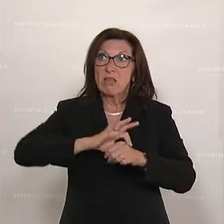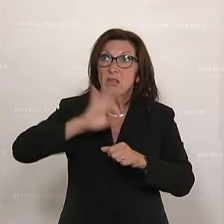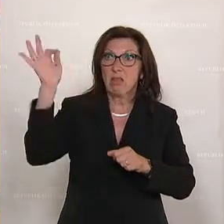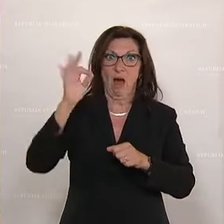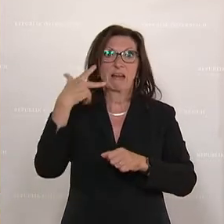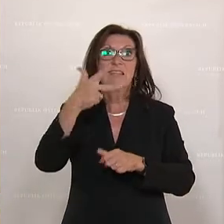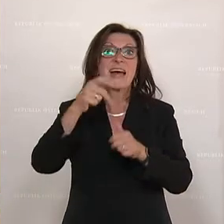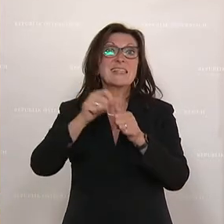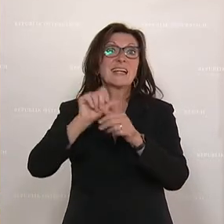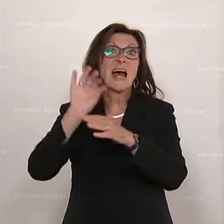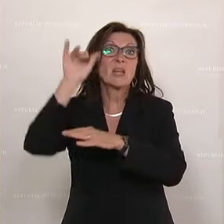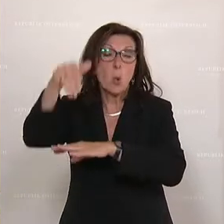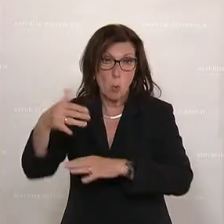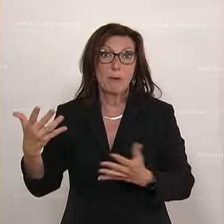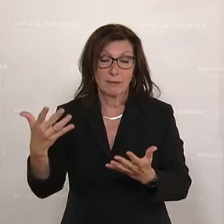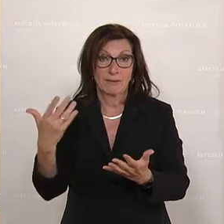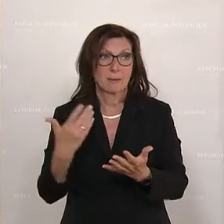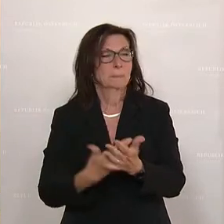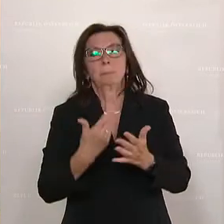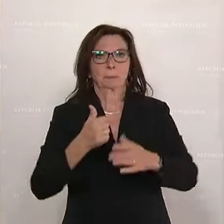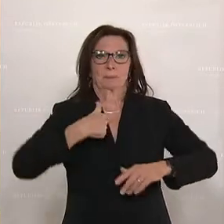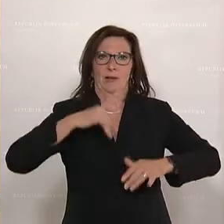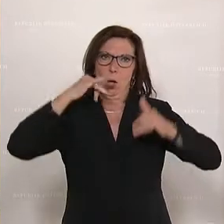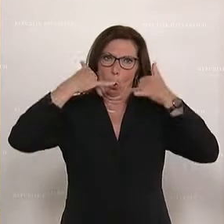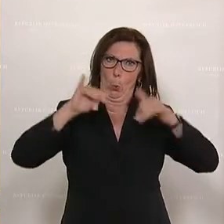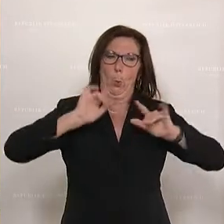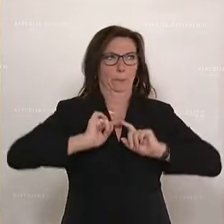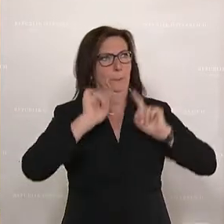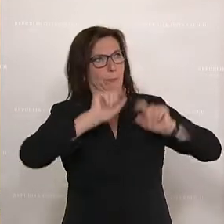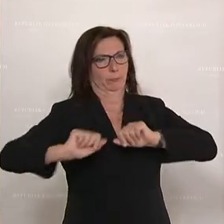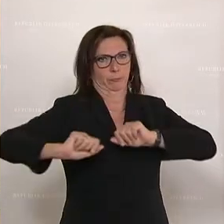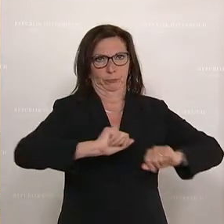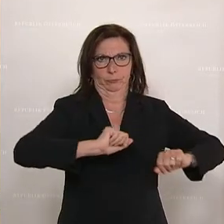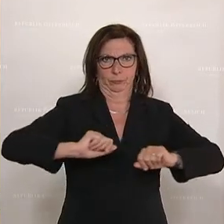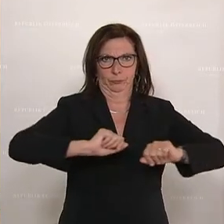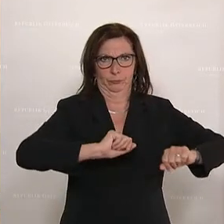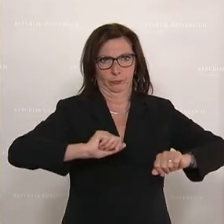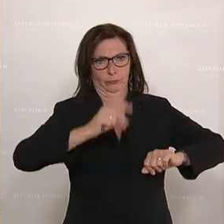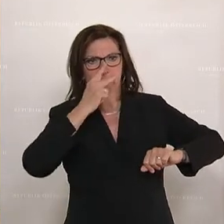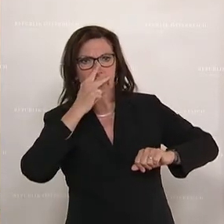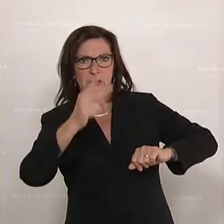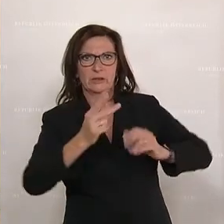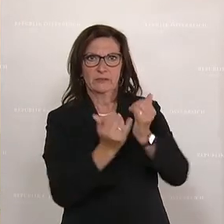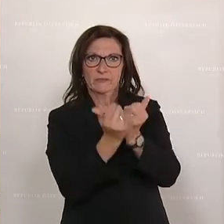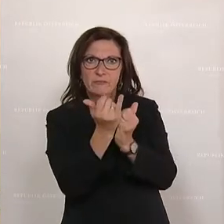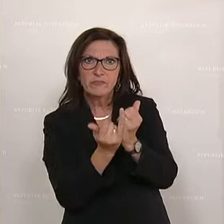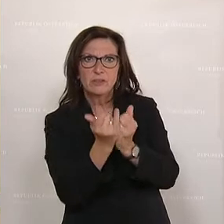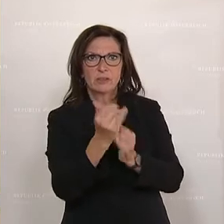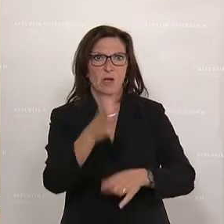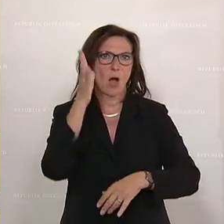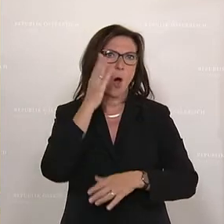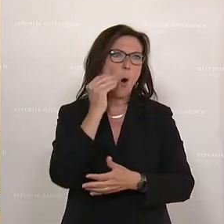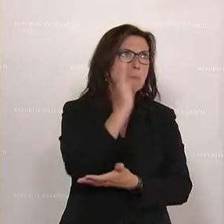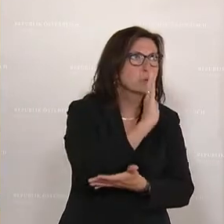Und wie ich da die Kühe holen gehe, gehe ich vorbei an Streuobstwiesen und an Obstbäumen,